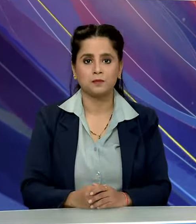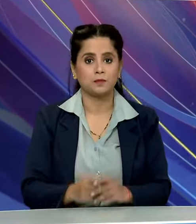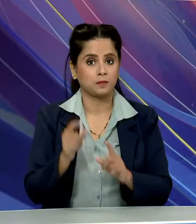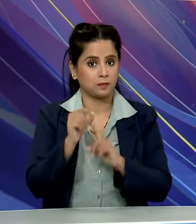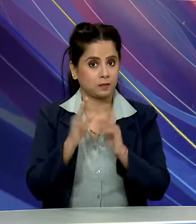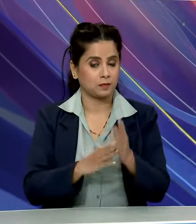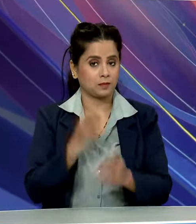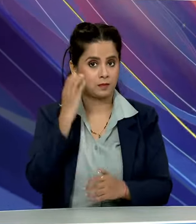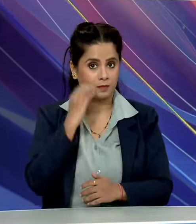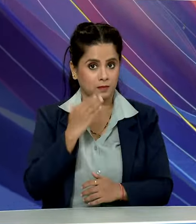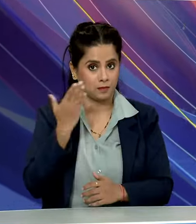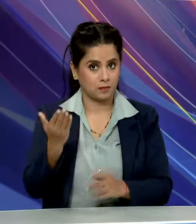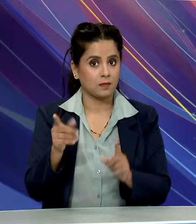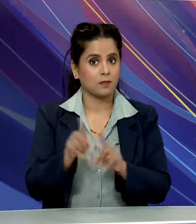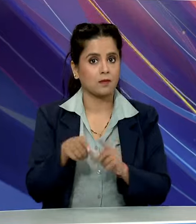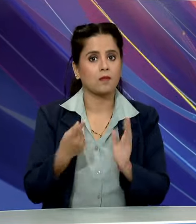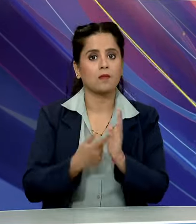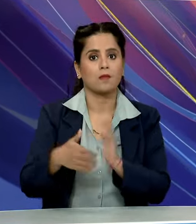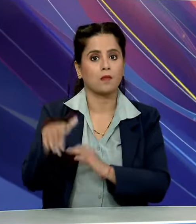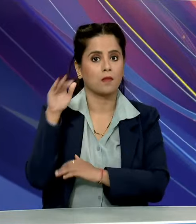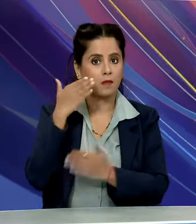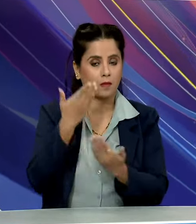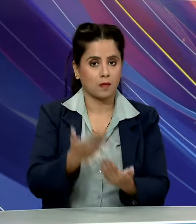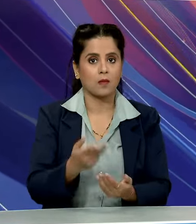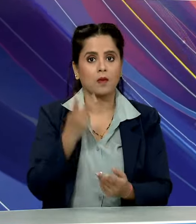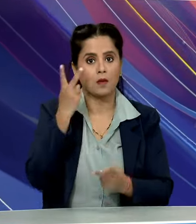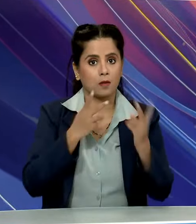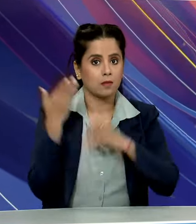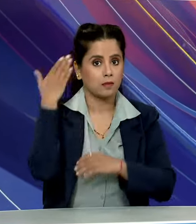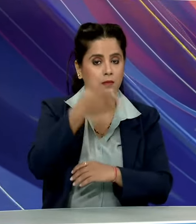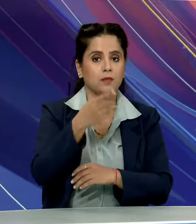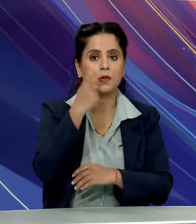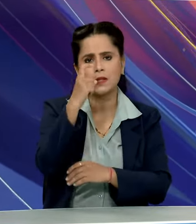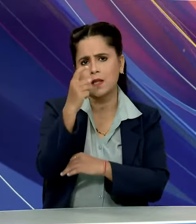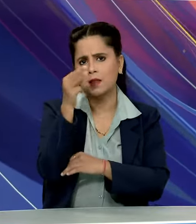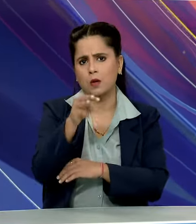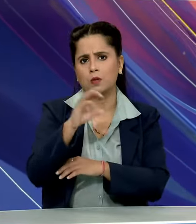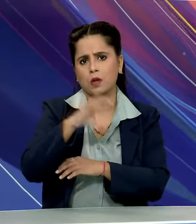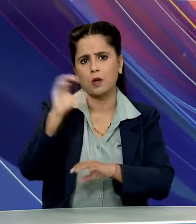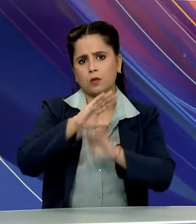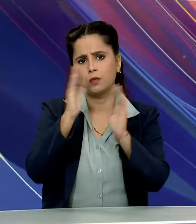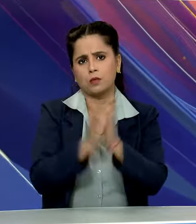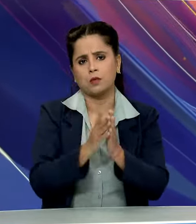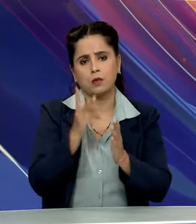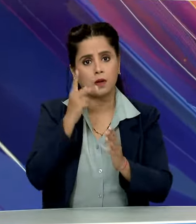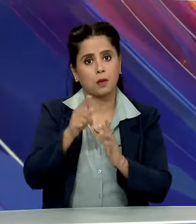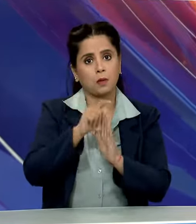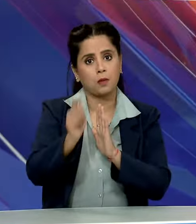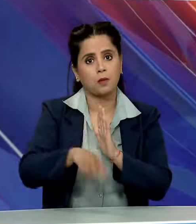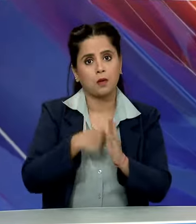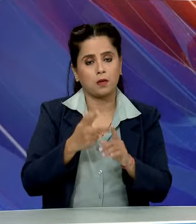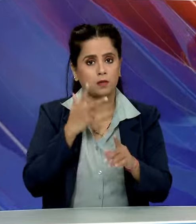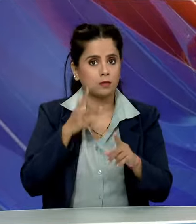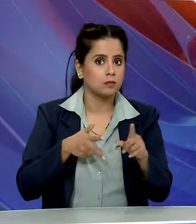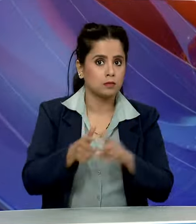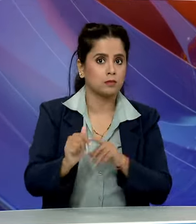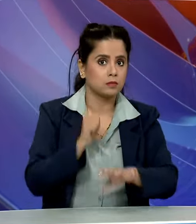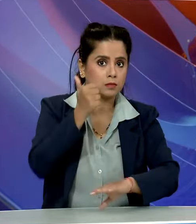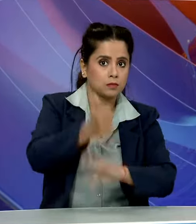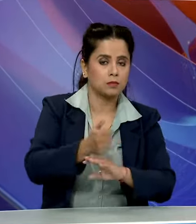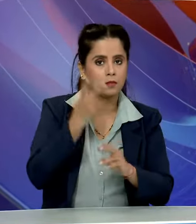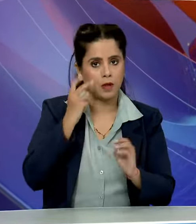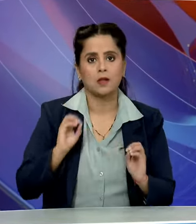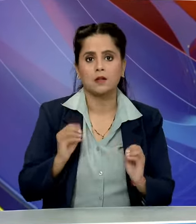प्रधान मंत्री नरेंद्र मोदी ने राजुस्थान की दोरे पर लगभग साथ हजार करोड रुपए की परियोचनों का लोकारपण और